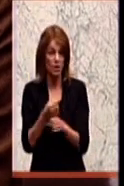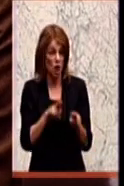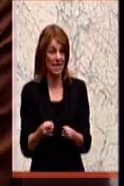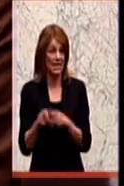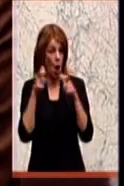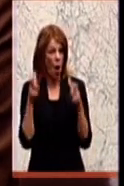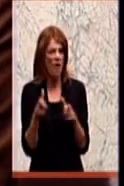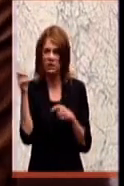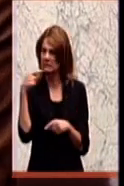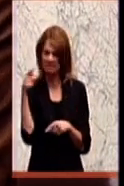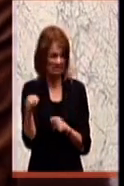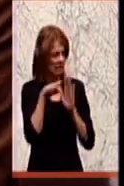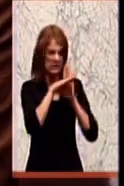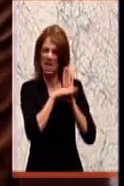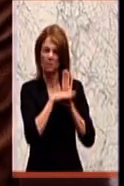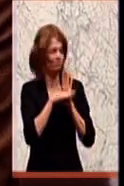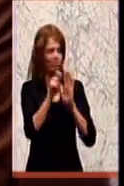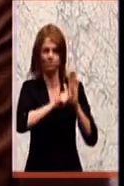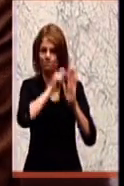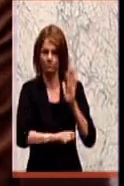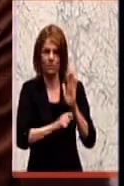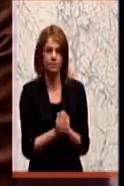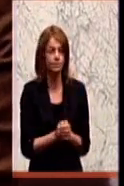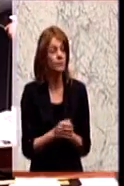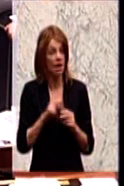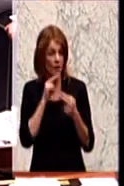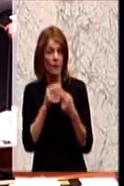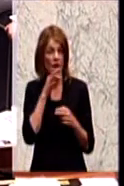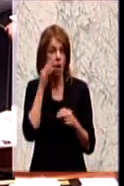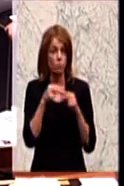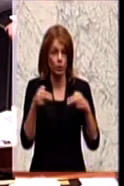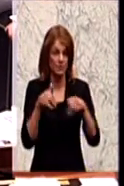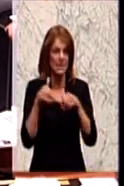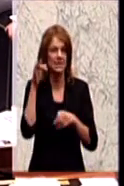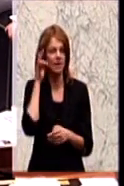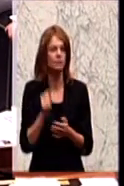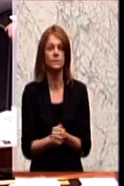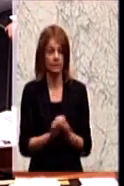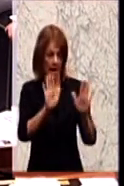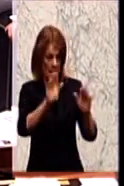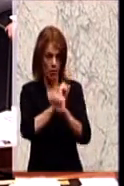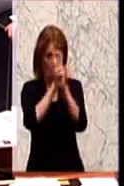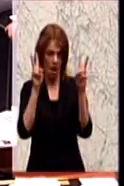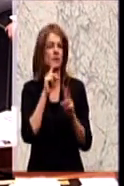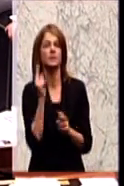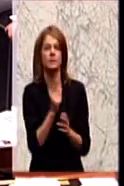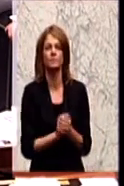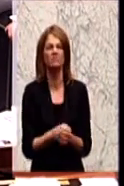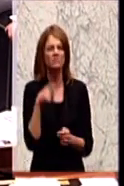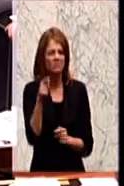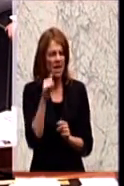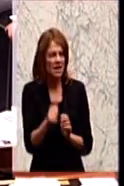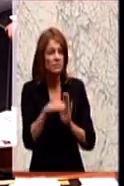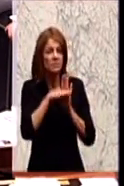Gesetz für nichtig erklärt hat. Frau Bundesministerin. Zum einen möchte eines klarstellen, es handelt sich um eine Richtlinie, nicht um eine